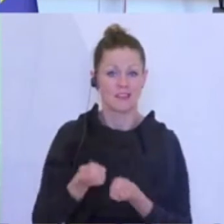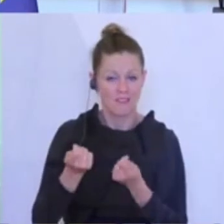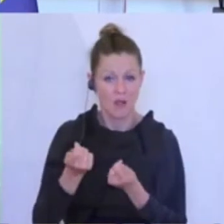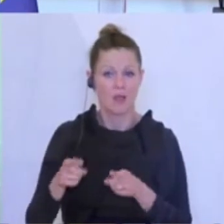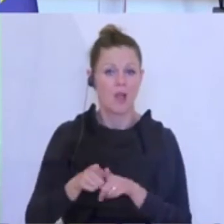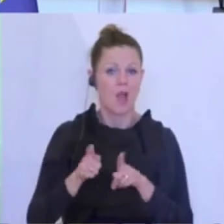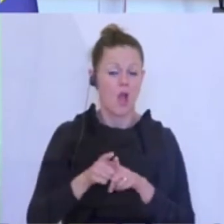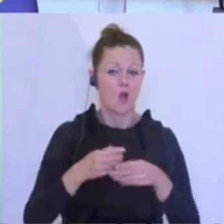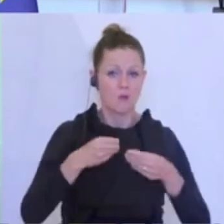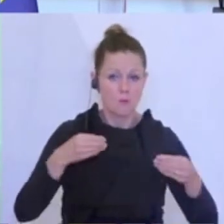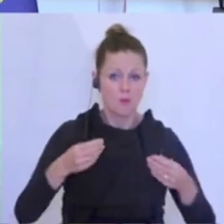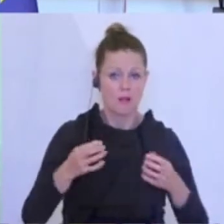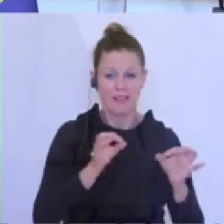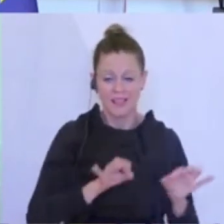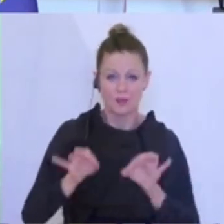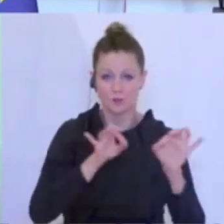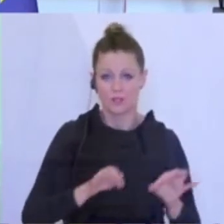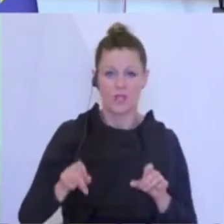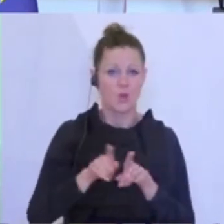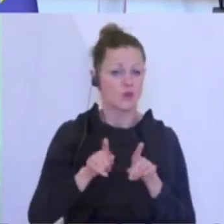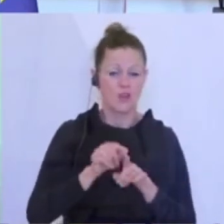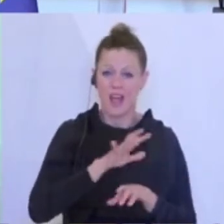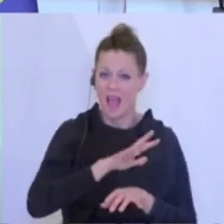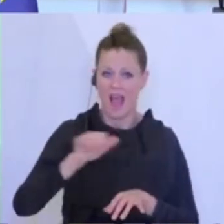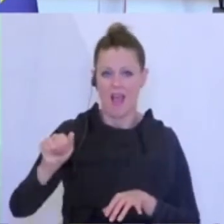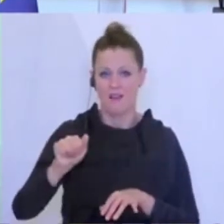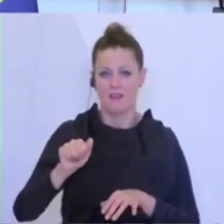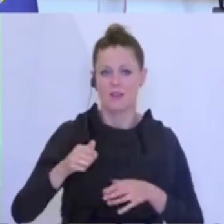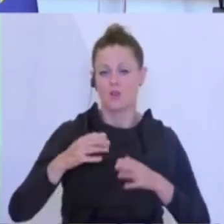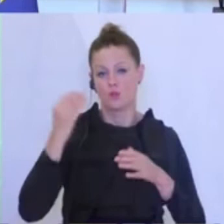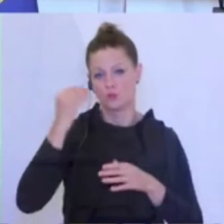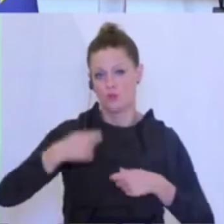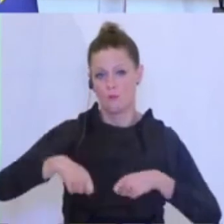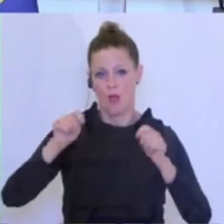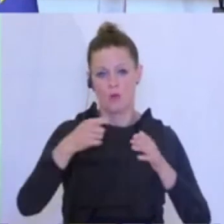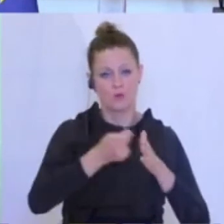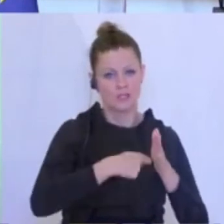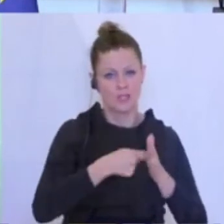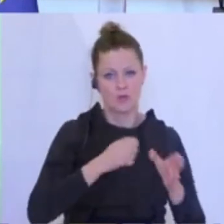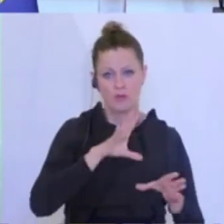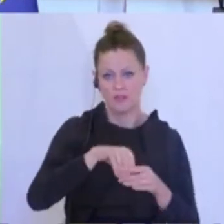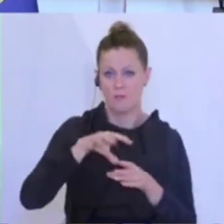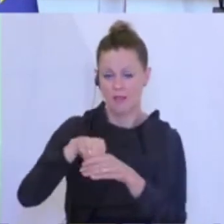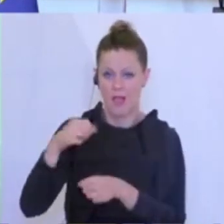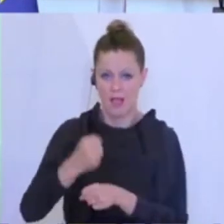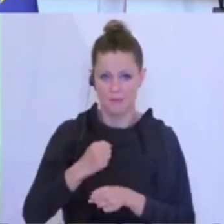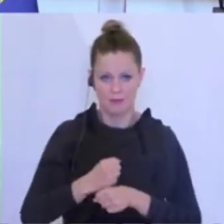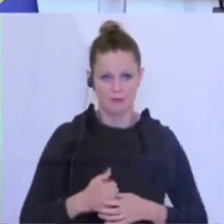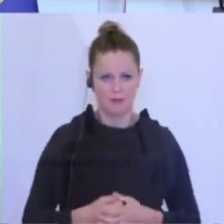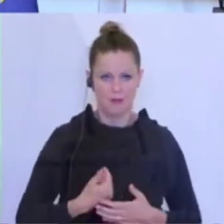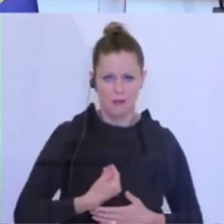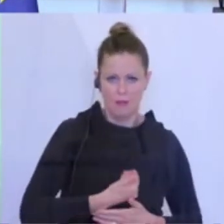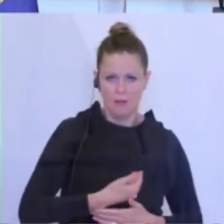und für alle die, die an dem Schulbau und Schulsanierung beteiligt sind. Verunsicherungen kann man nur durch